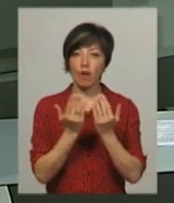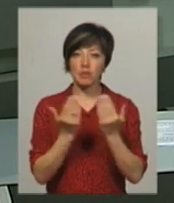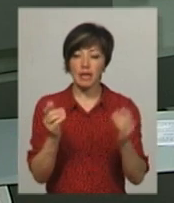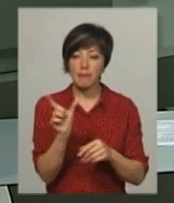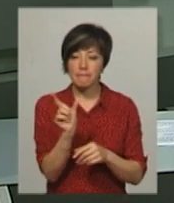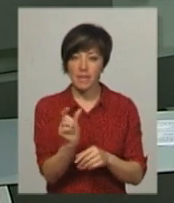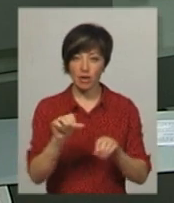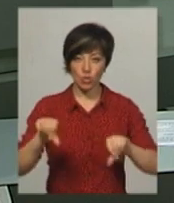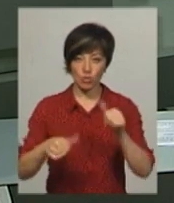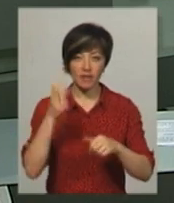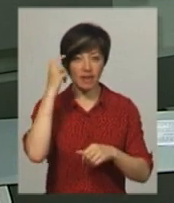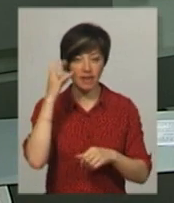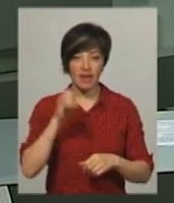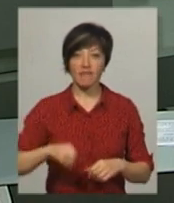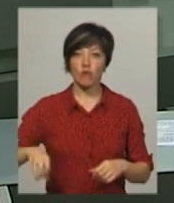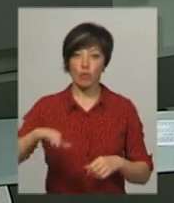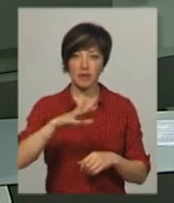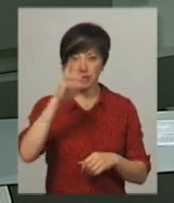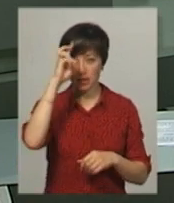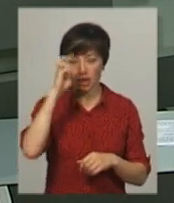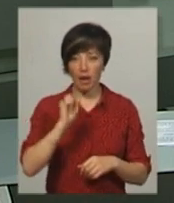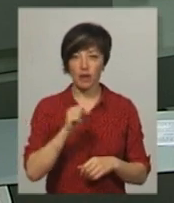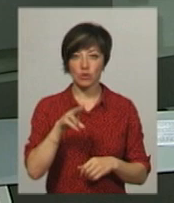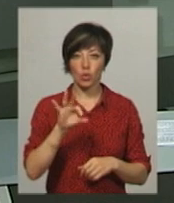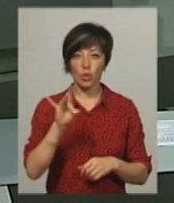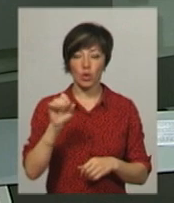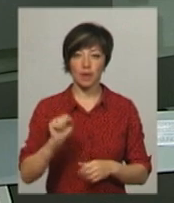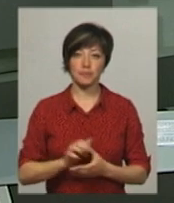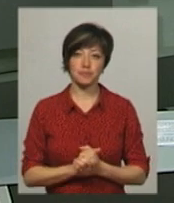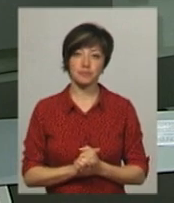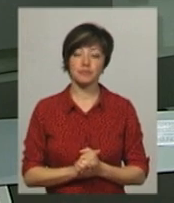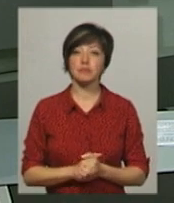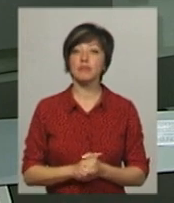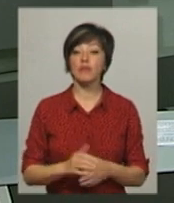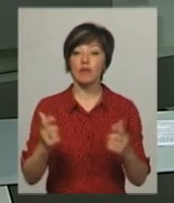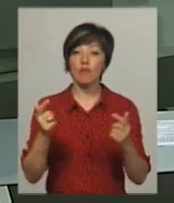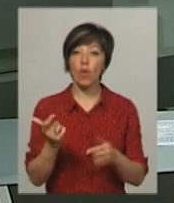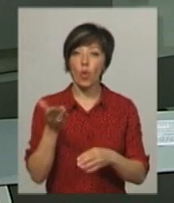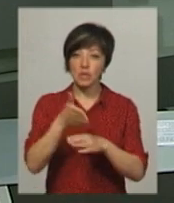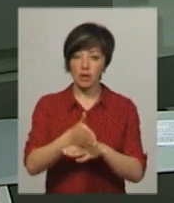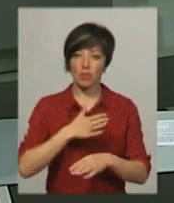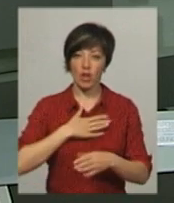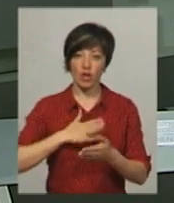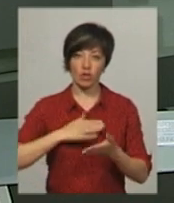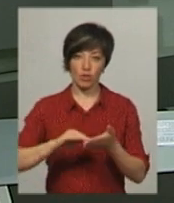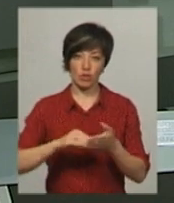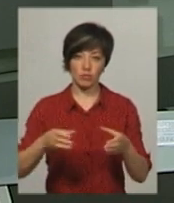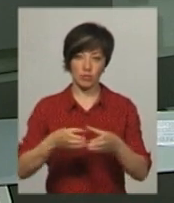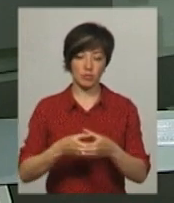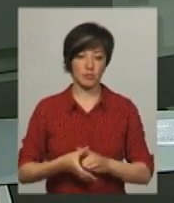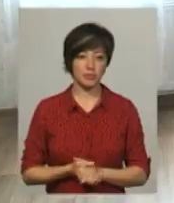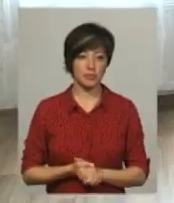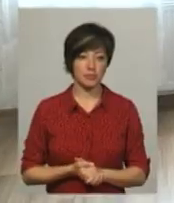мікромініатюри – в Києві та в Європейському князістві Андора в Східних Піренеях. У гостях у митця побувала наша знімальна група.